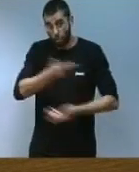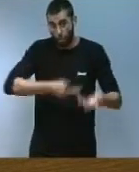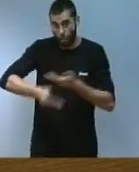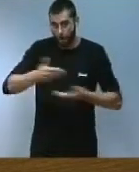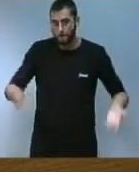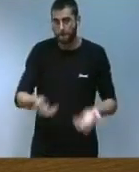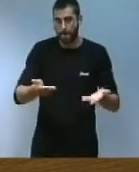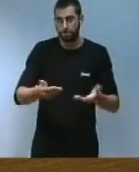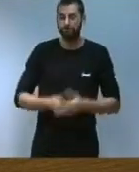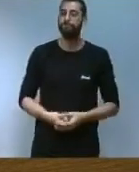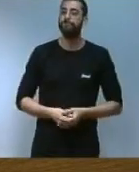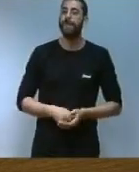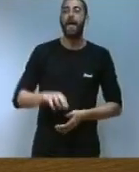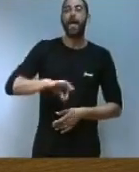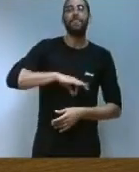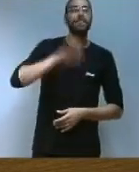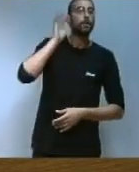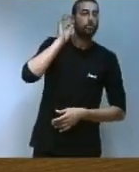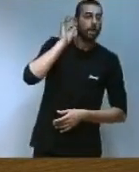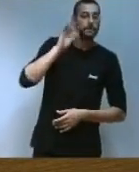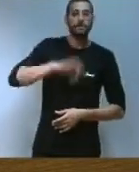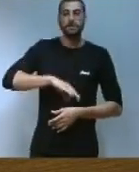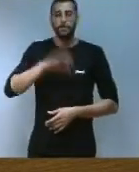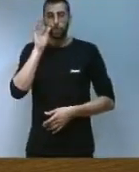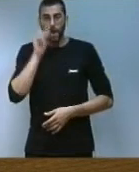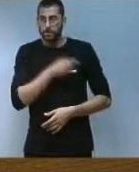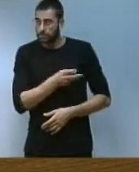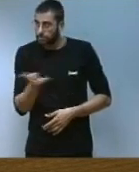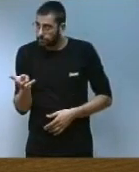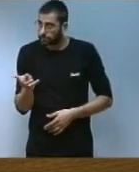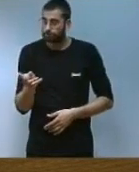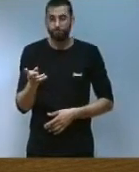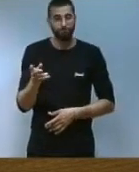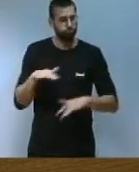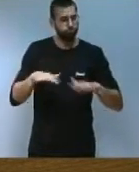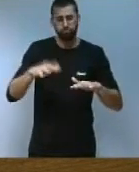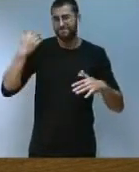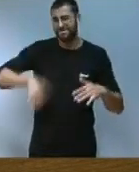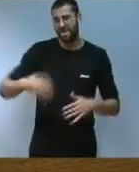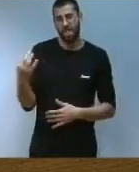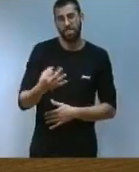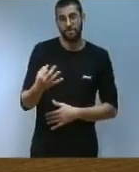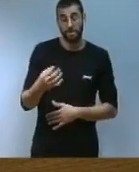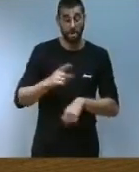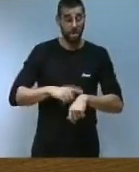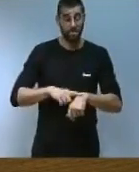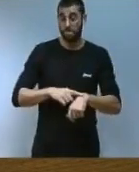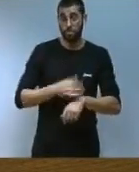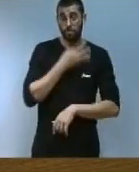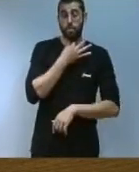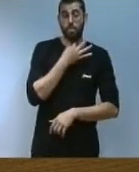senyores diputades senyors diputats hem d'actuar se'ns està acabant el temps